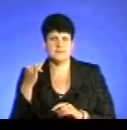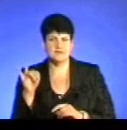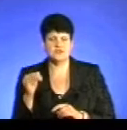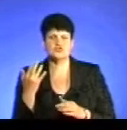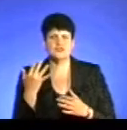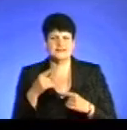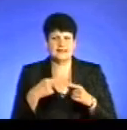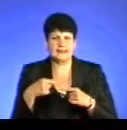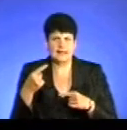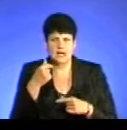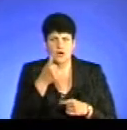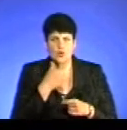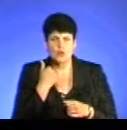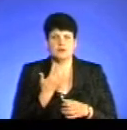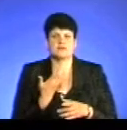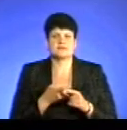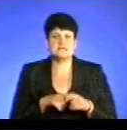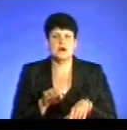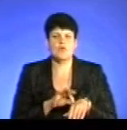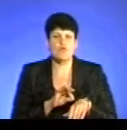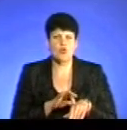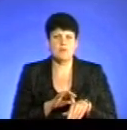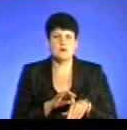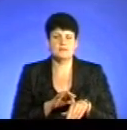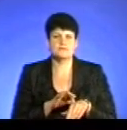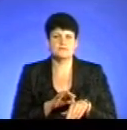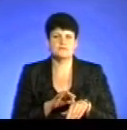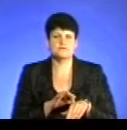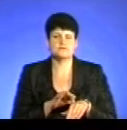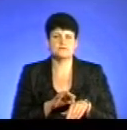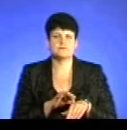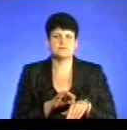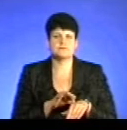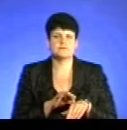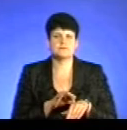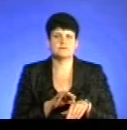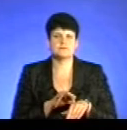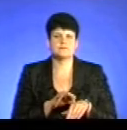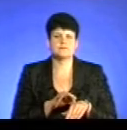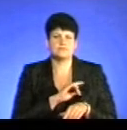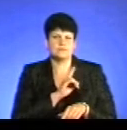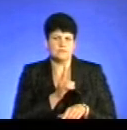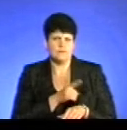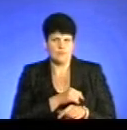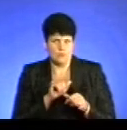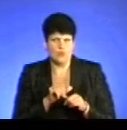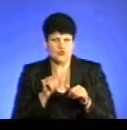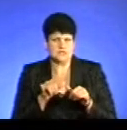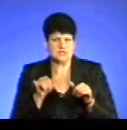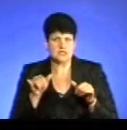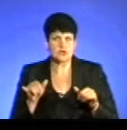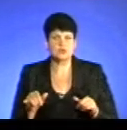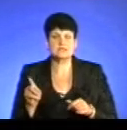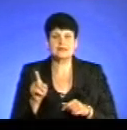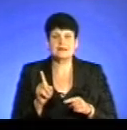років хвороба посилюється і, по